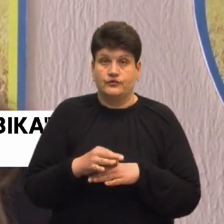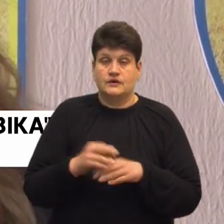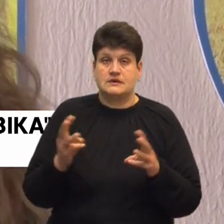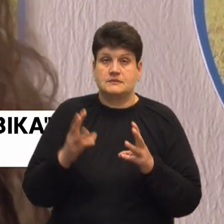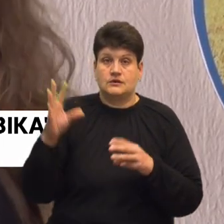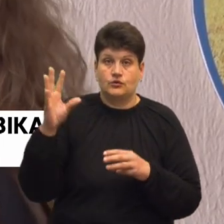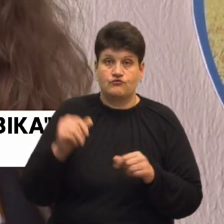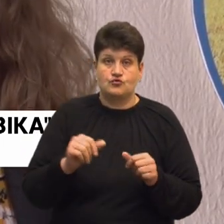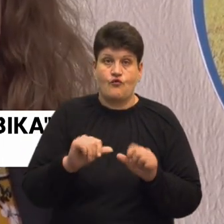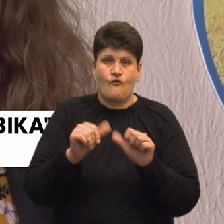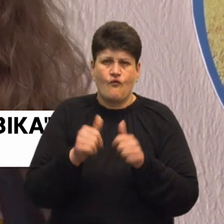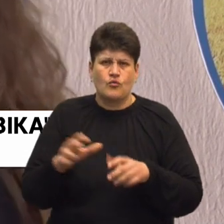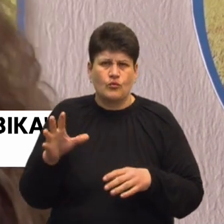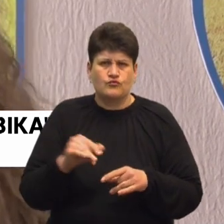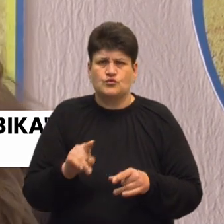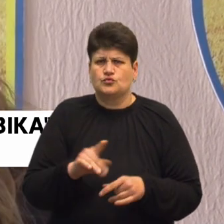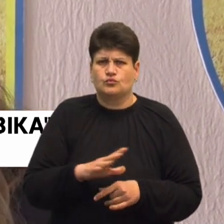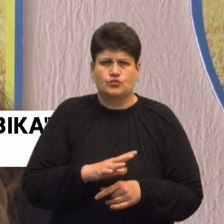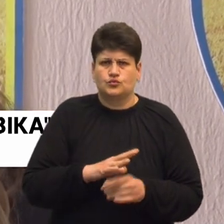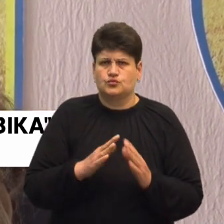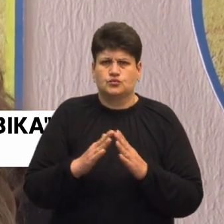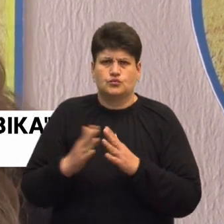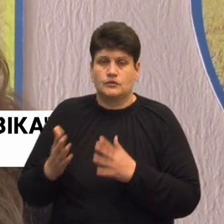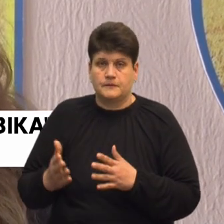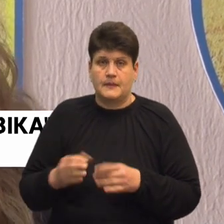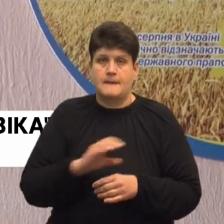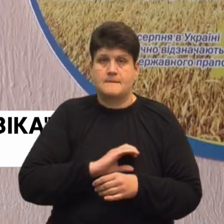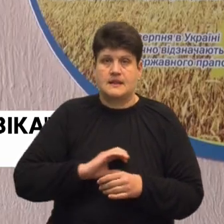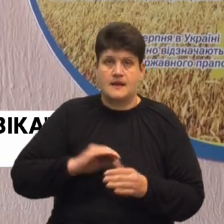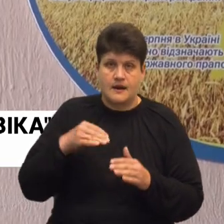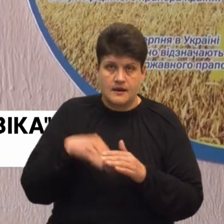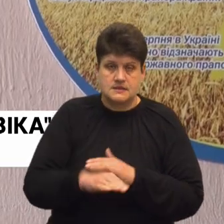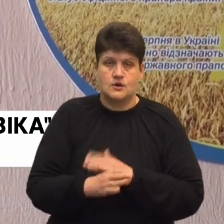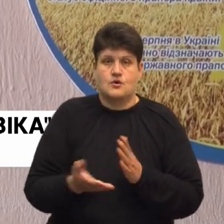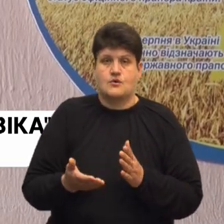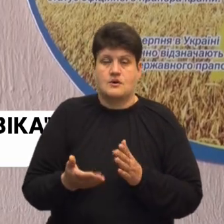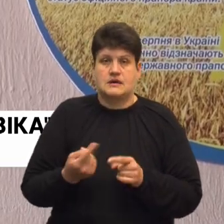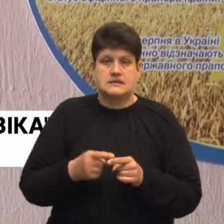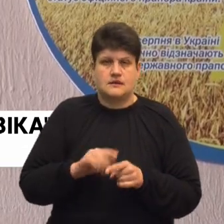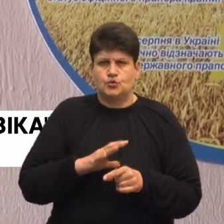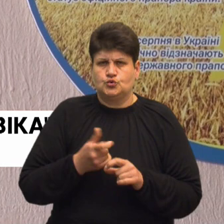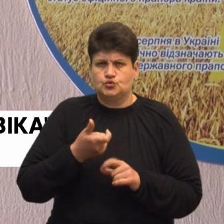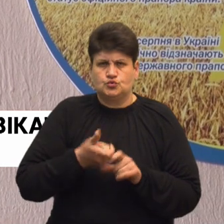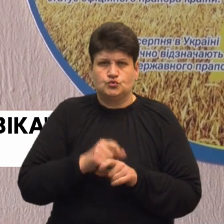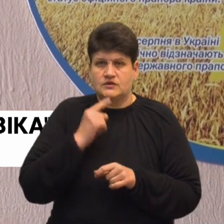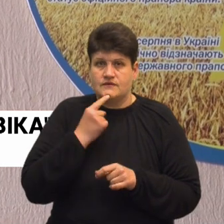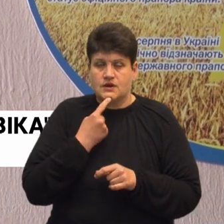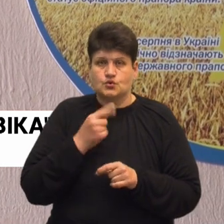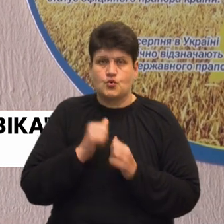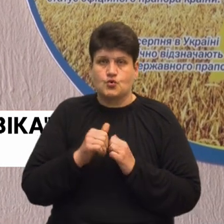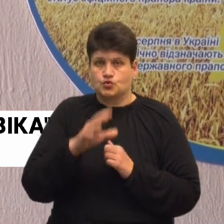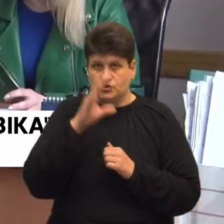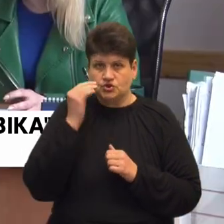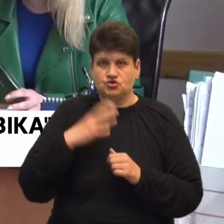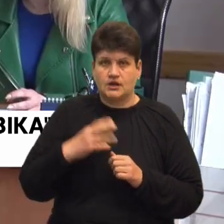форму, яка в мене була, медалі заховати. І то дуже було важко кожного ніч чекати, що